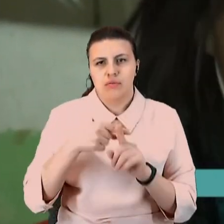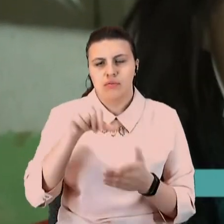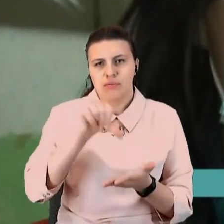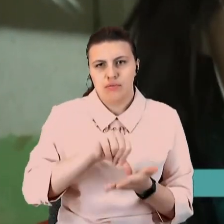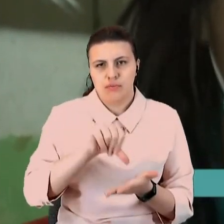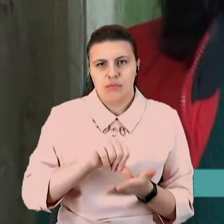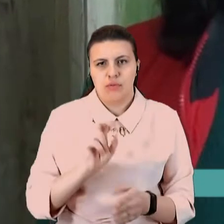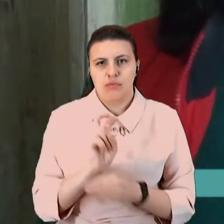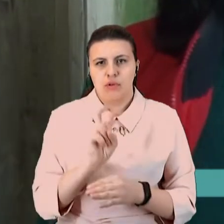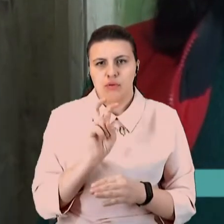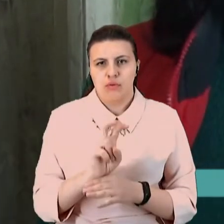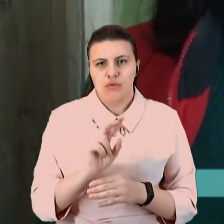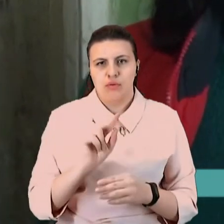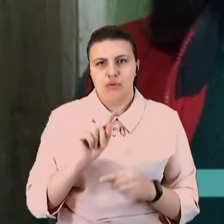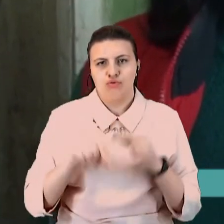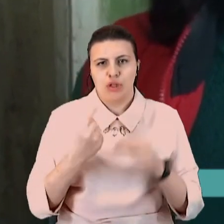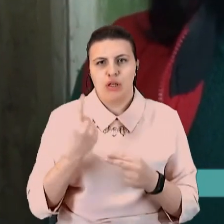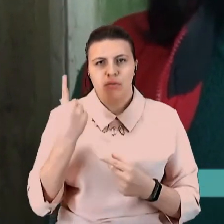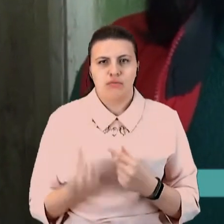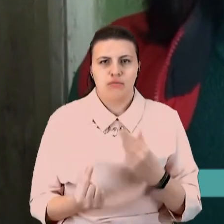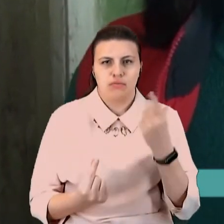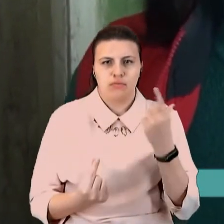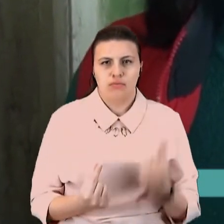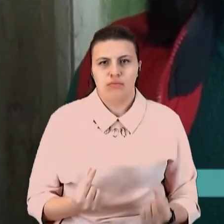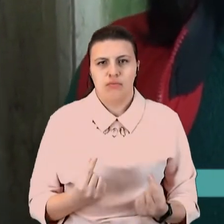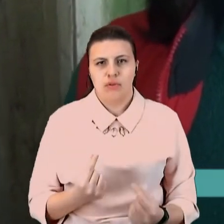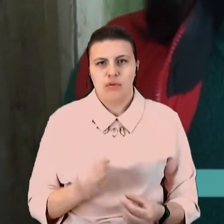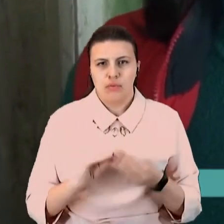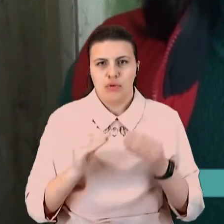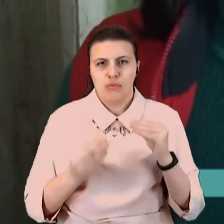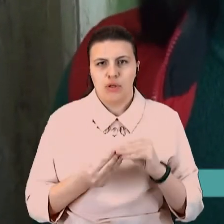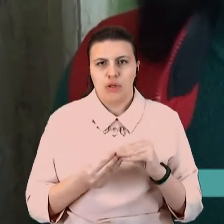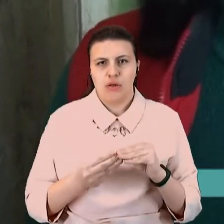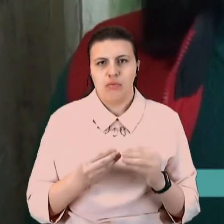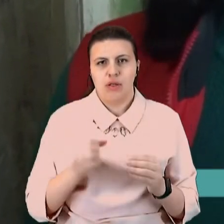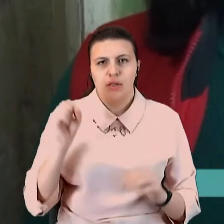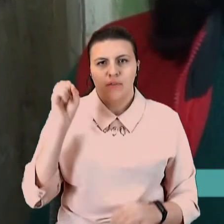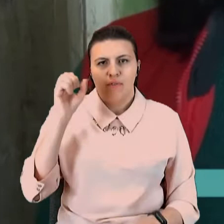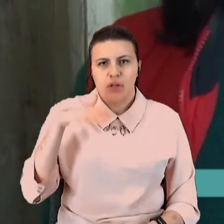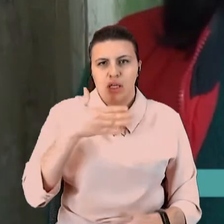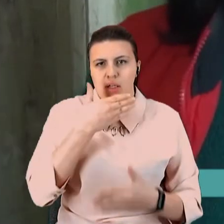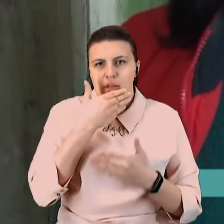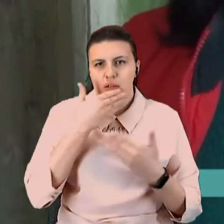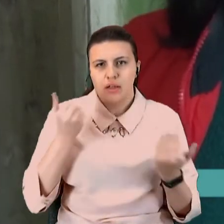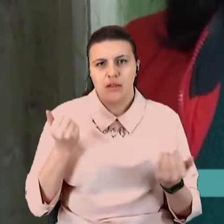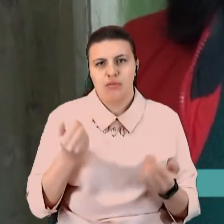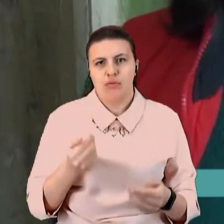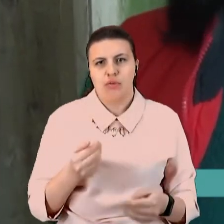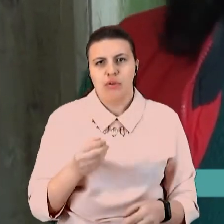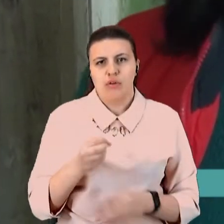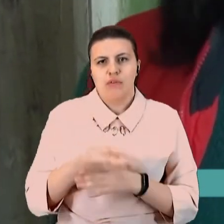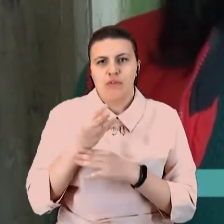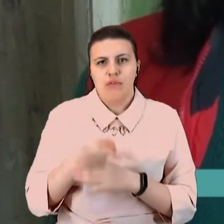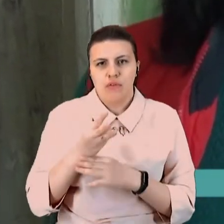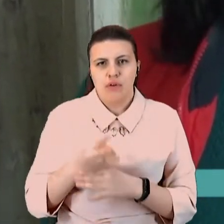нього через день. Одна велика проблема – це звичайний світ, тому що вже збираємо фонарики, де хто ломається, часто ботаніки